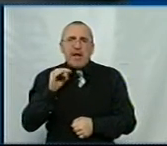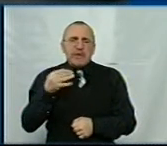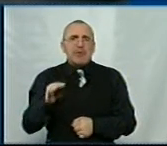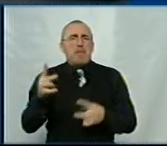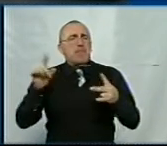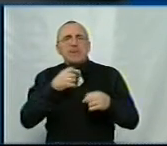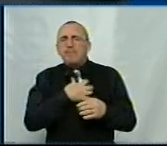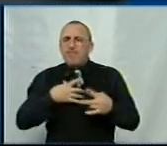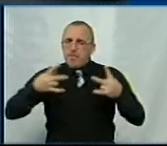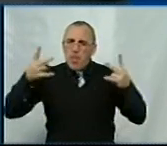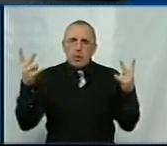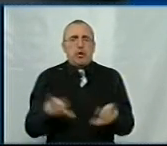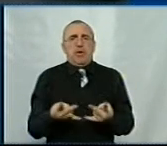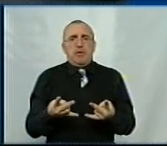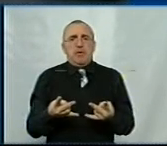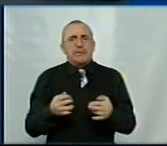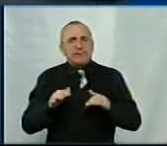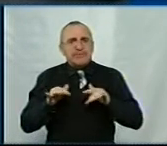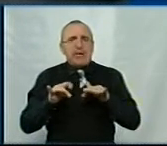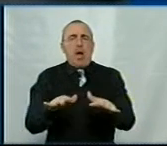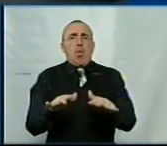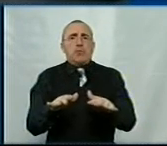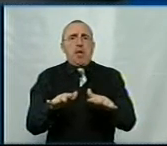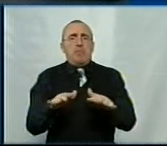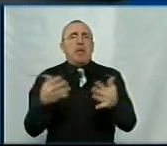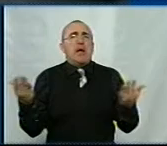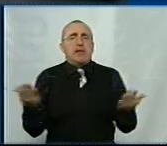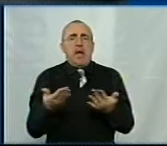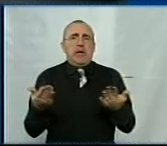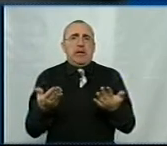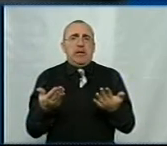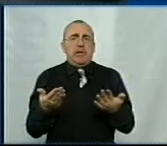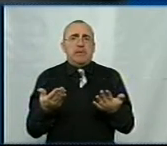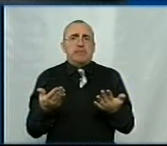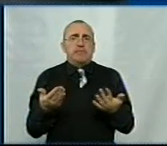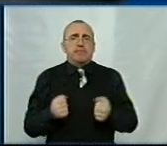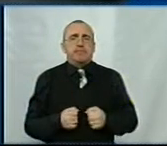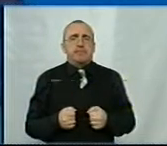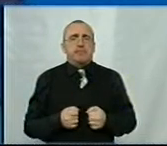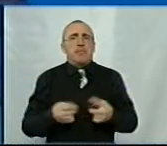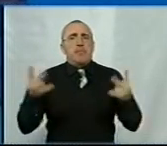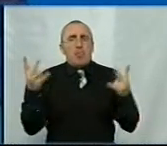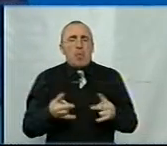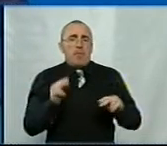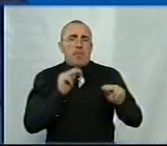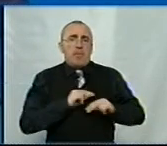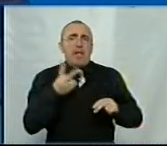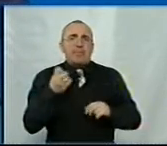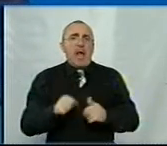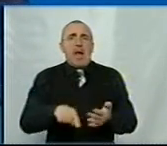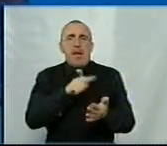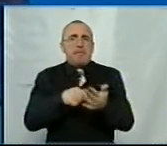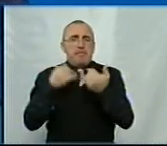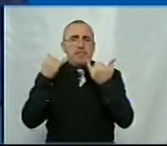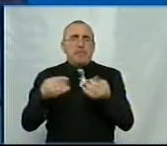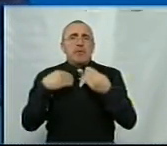найпотрібнішим заходам, які потрібні працювати на місто, які